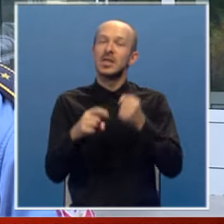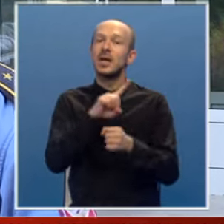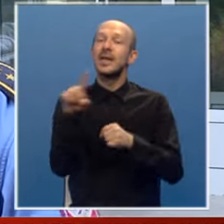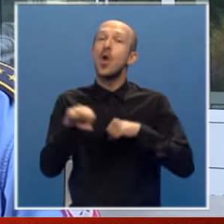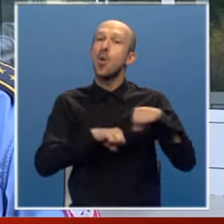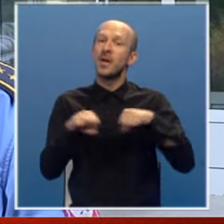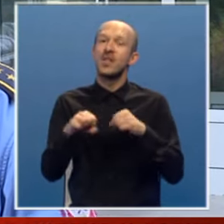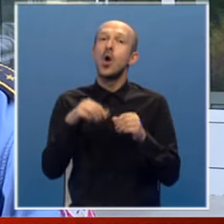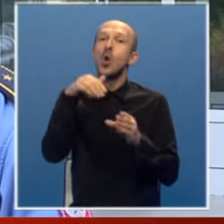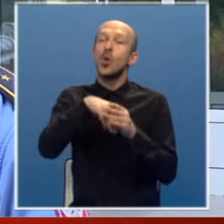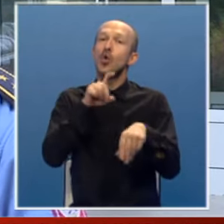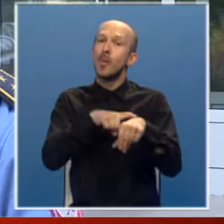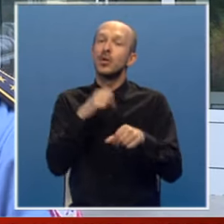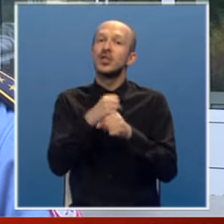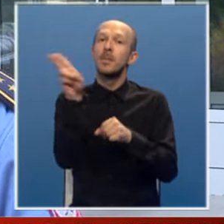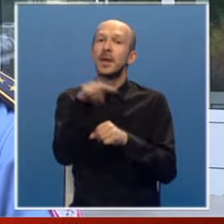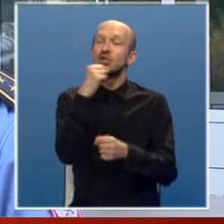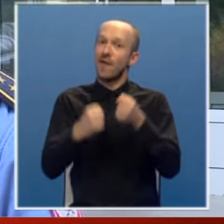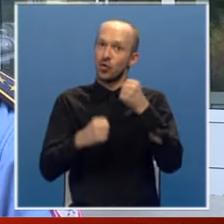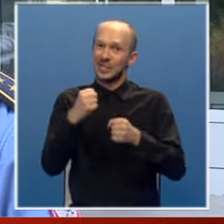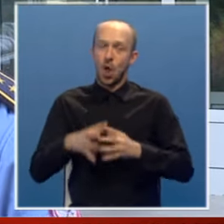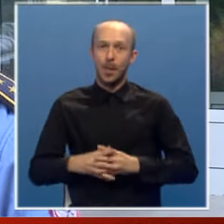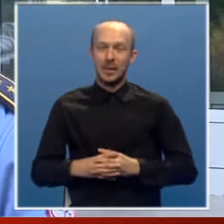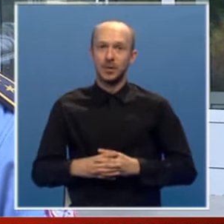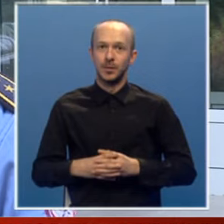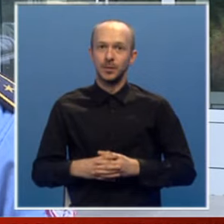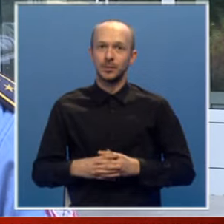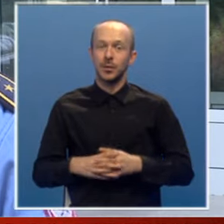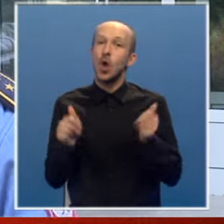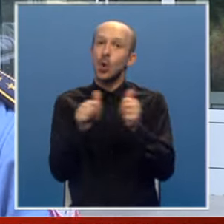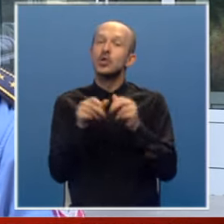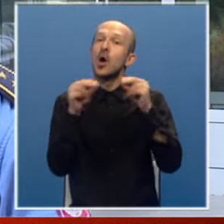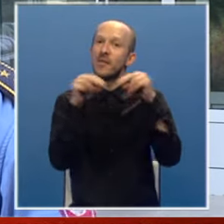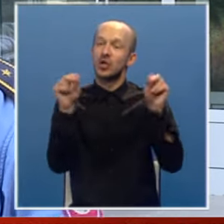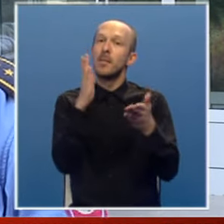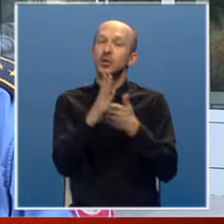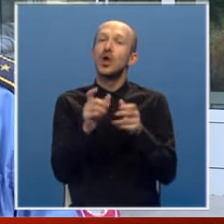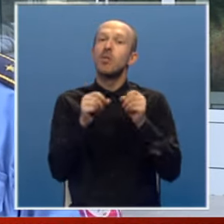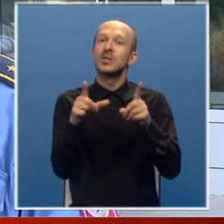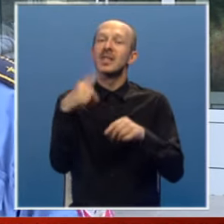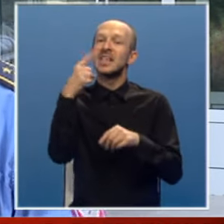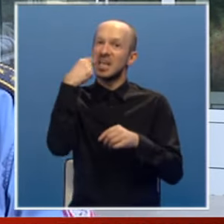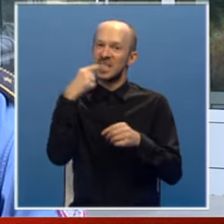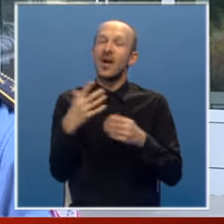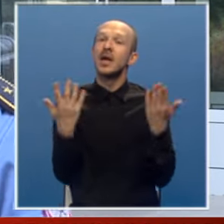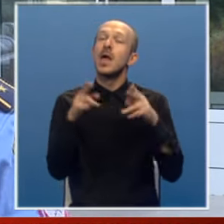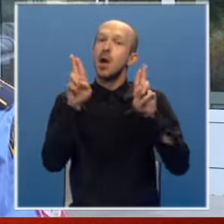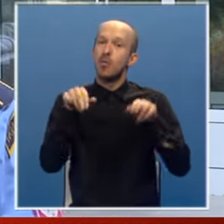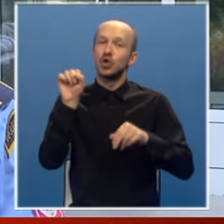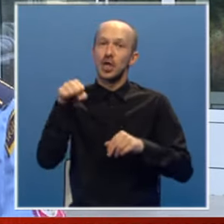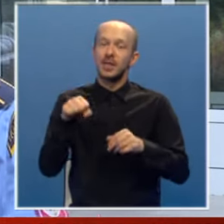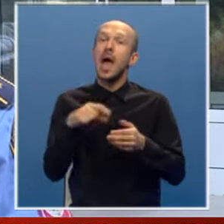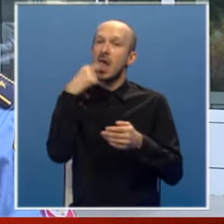upravljao u tom momentu činjenje prekršaj ti vozlom. Uz to obaveštenje biće poslata jedna izjava gdje će on moći da